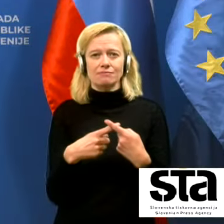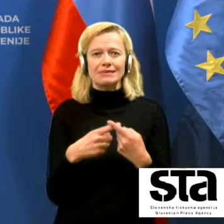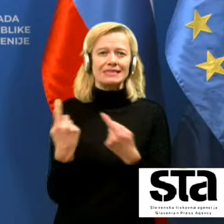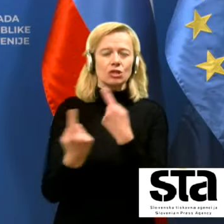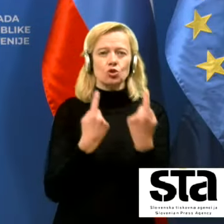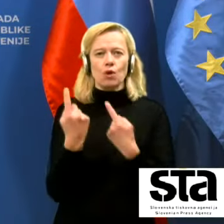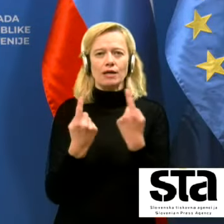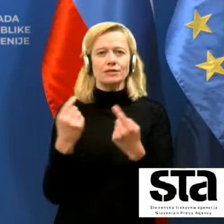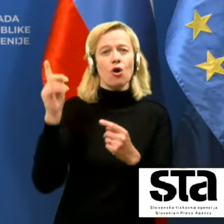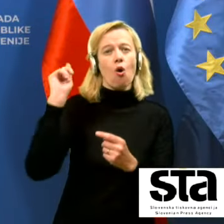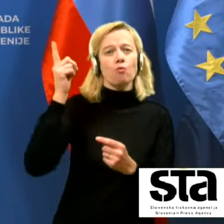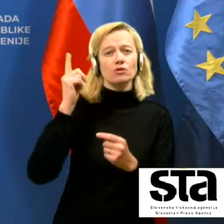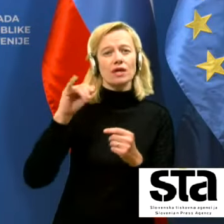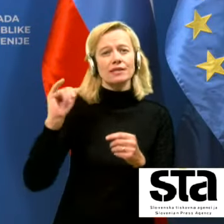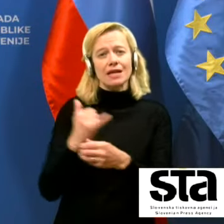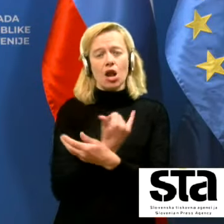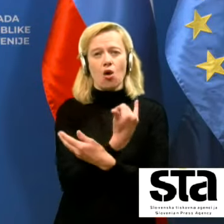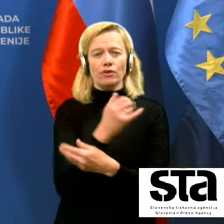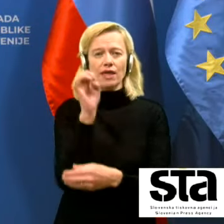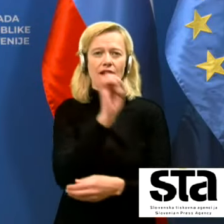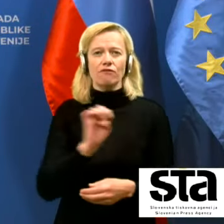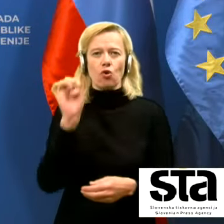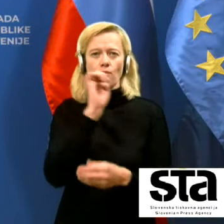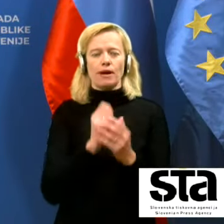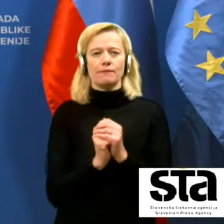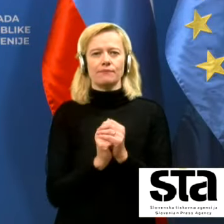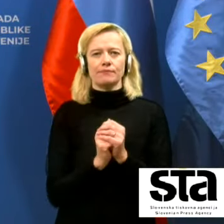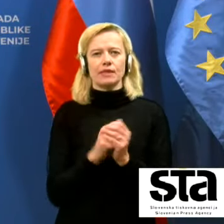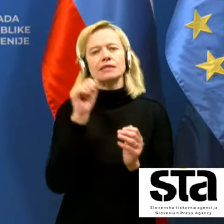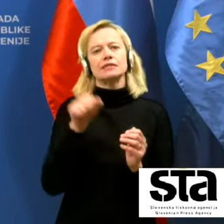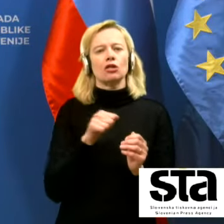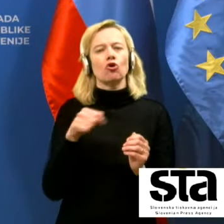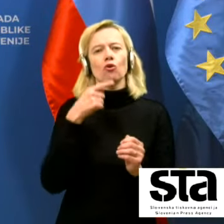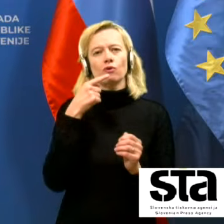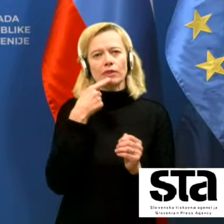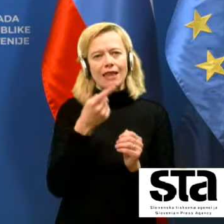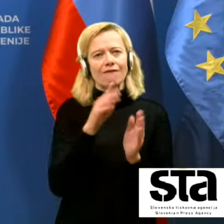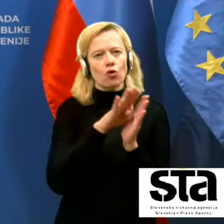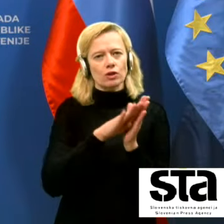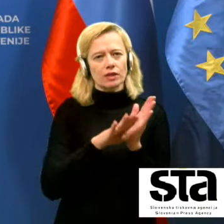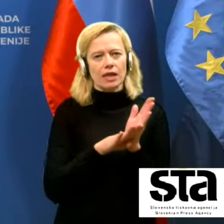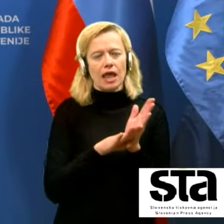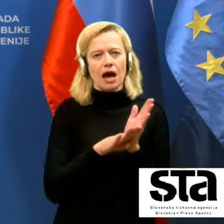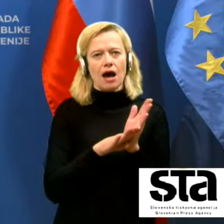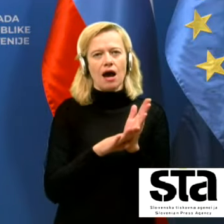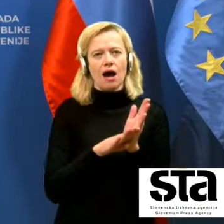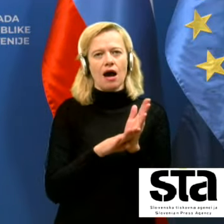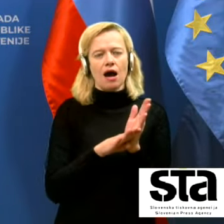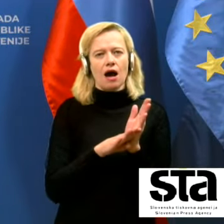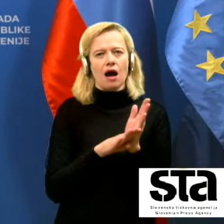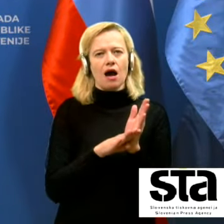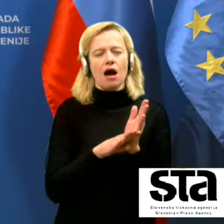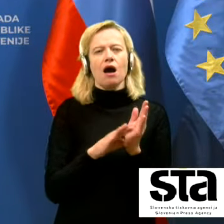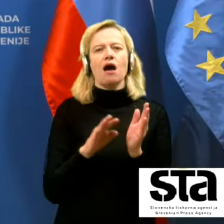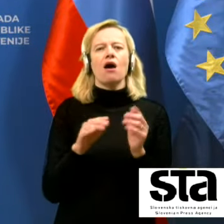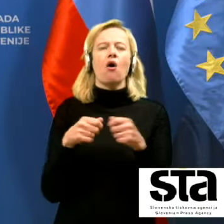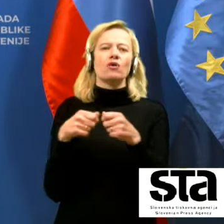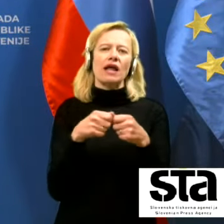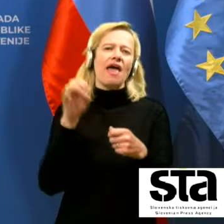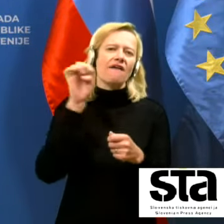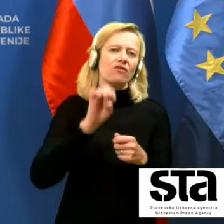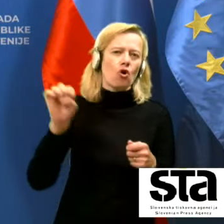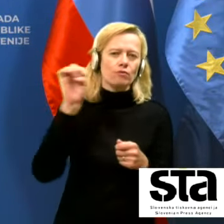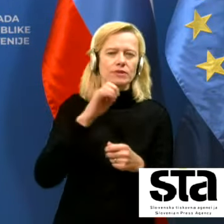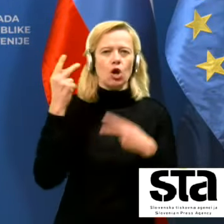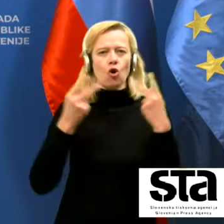celotna Evropa, zato so nekako navodila in smernice vseh teh organizacij od Evropske komisije